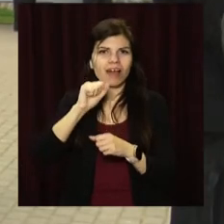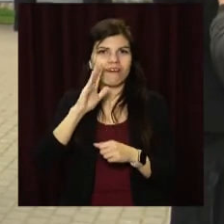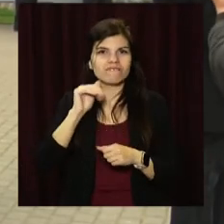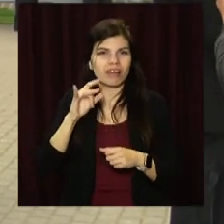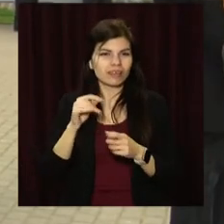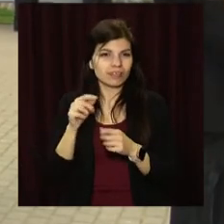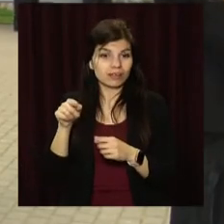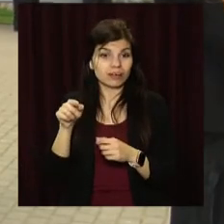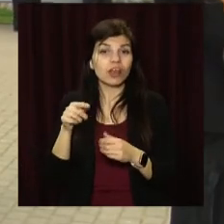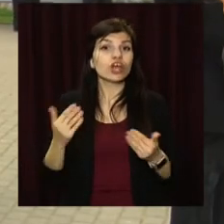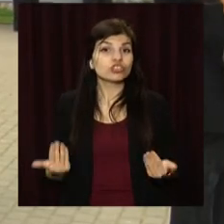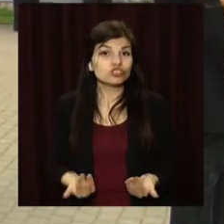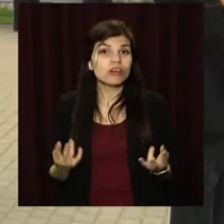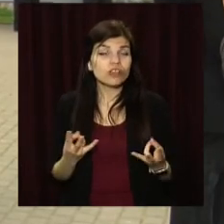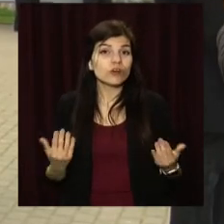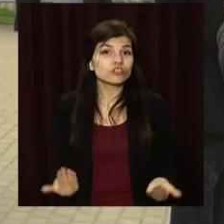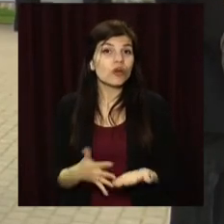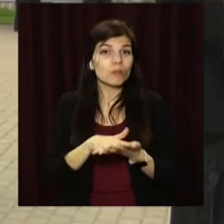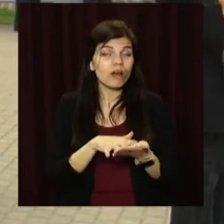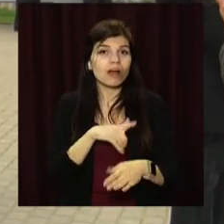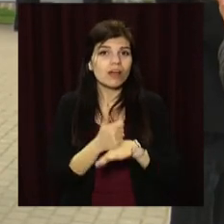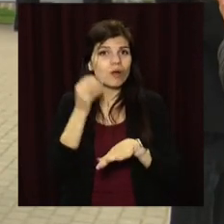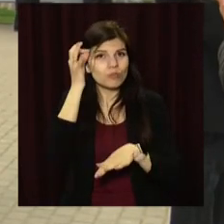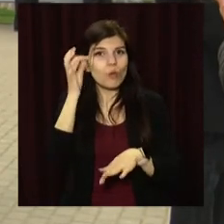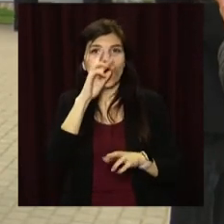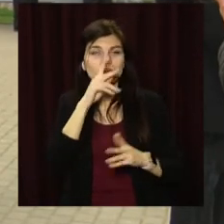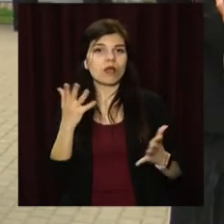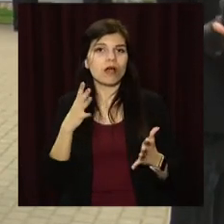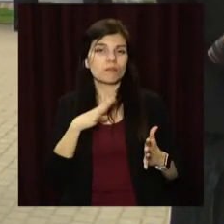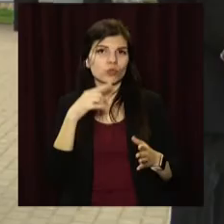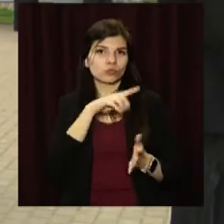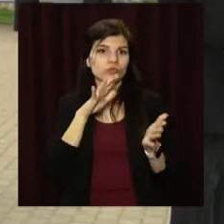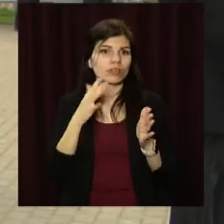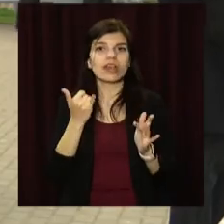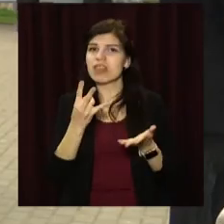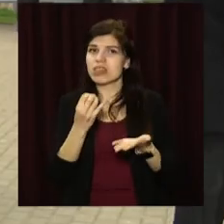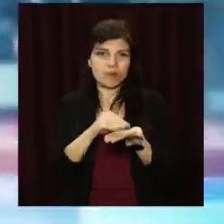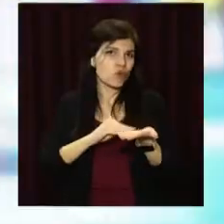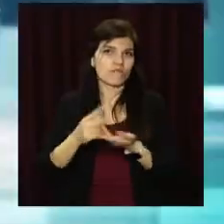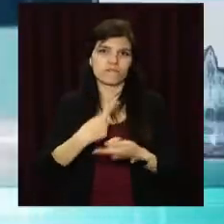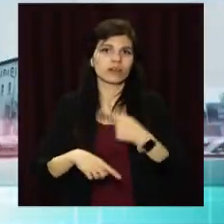Жити треба, життя продолжається. Главне треба кормити ошибки, які тоді відбували, і не повторювати їх.